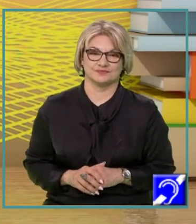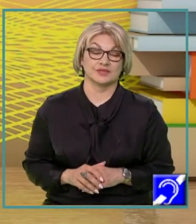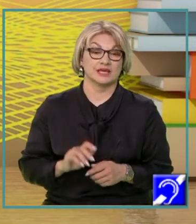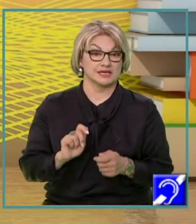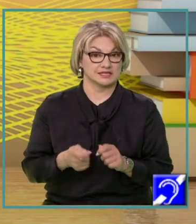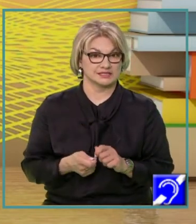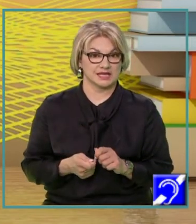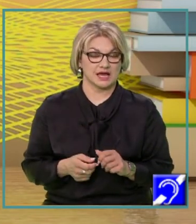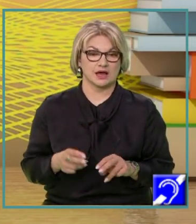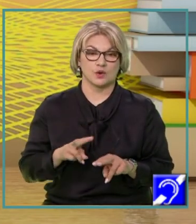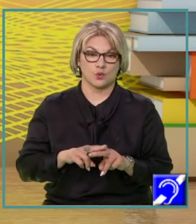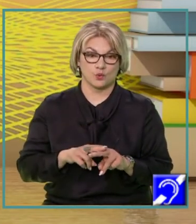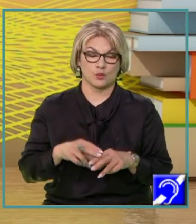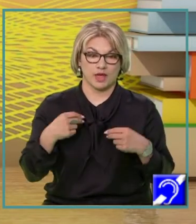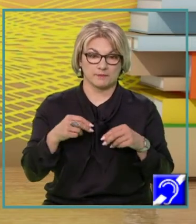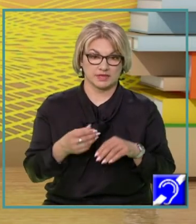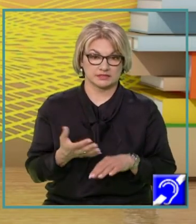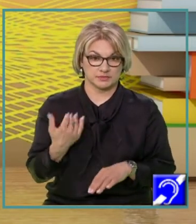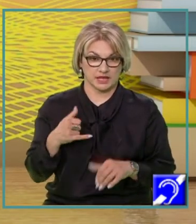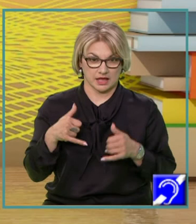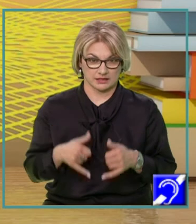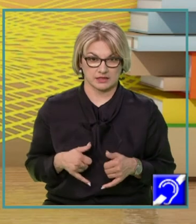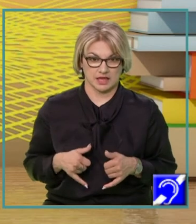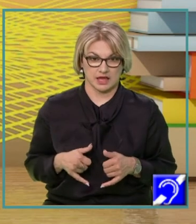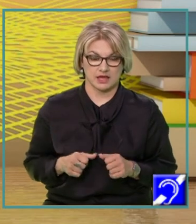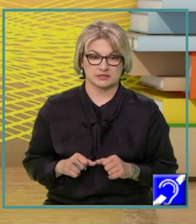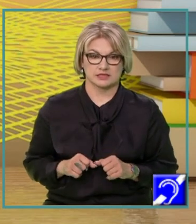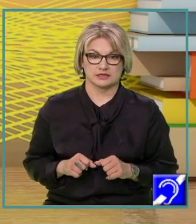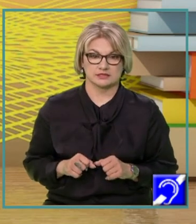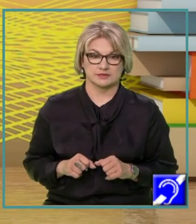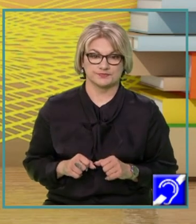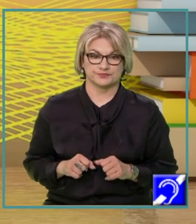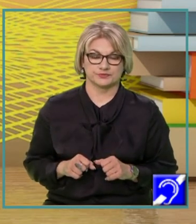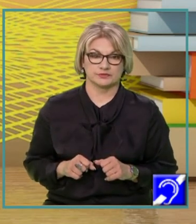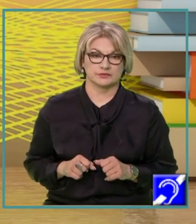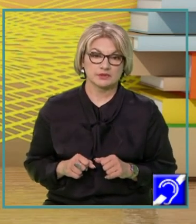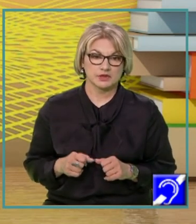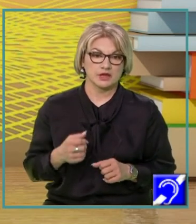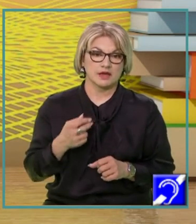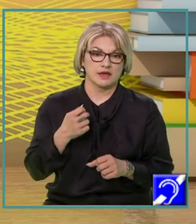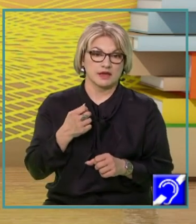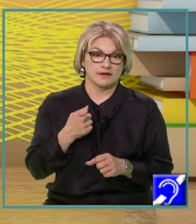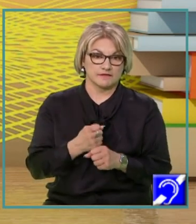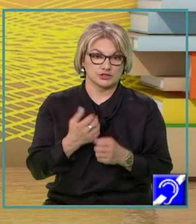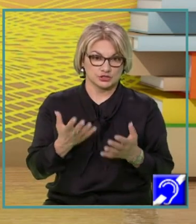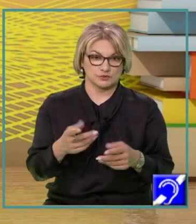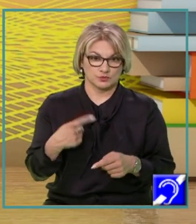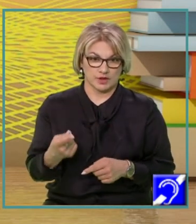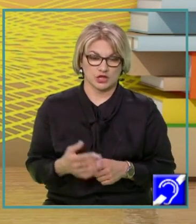cum am explicat în lecția aceasta, procedăm în felul următor.